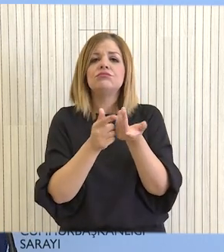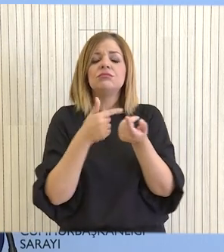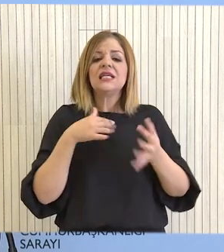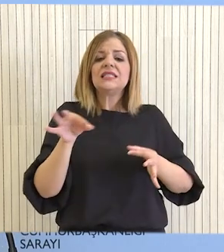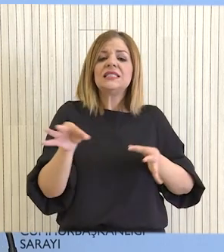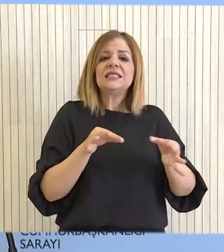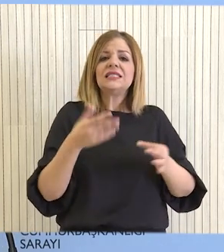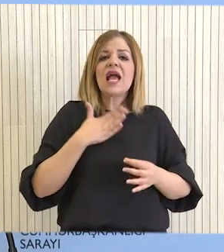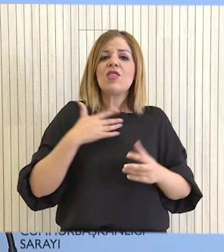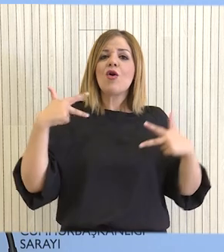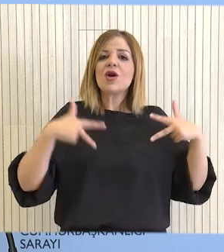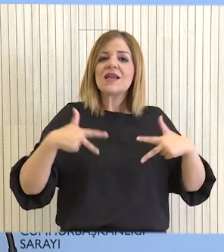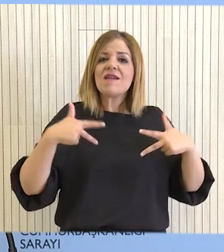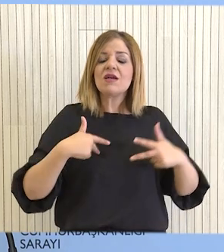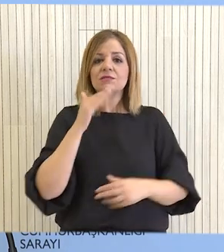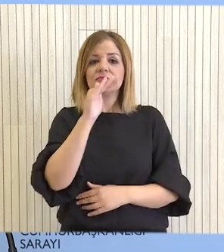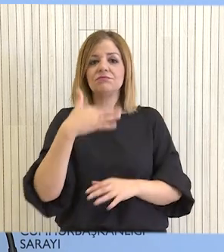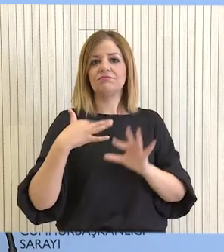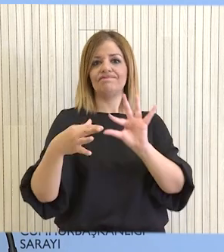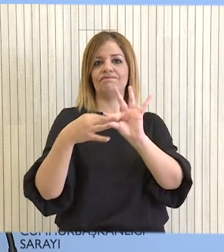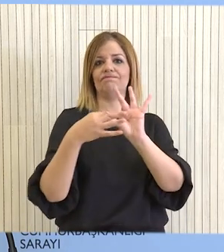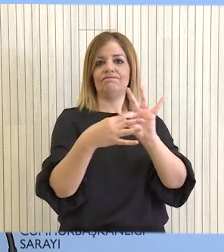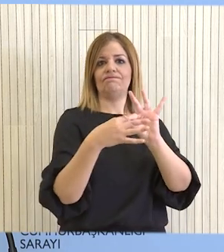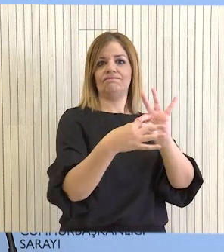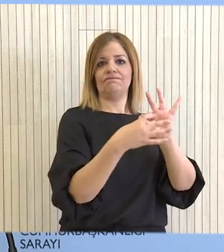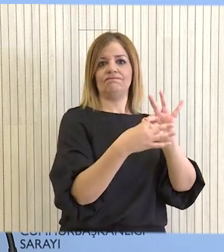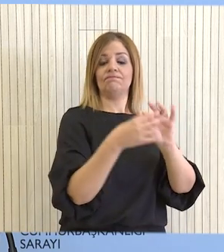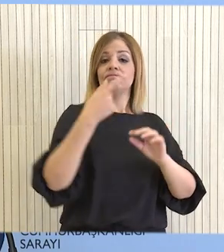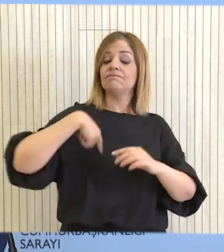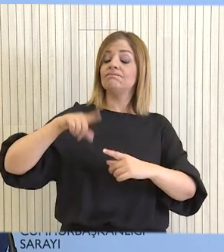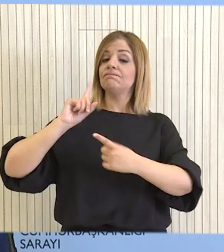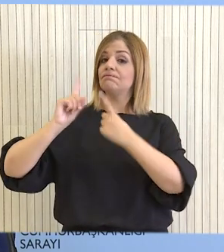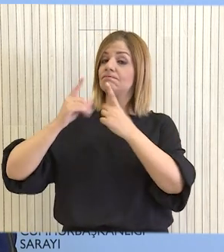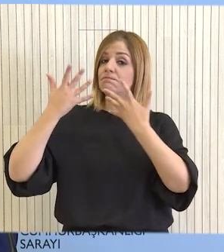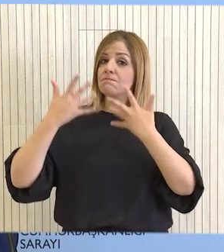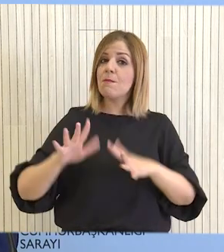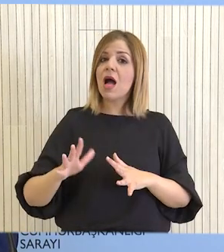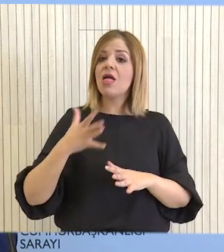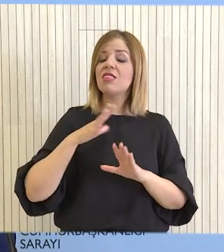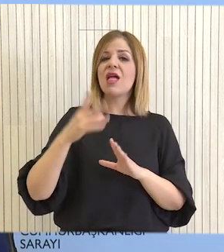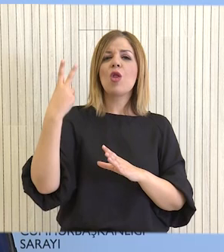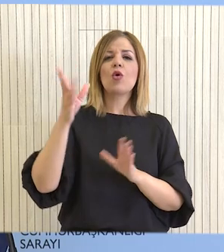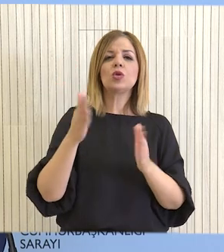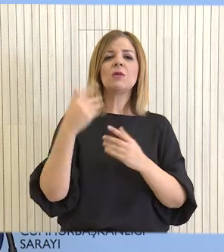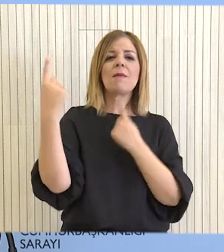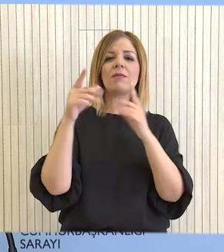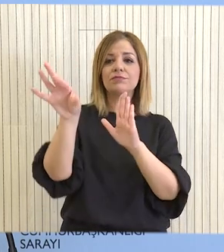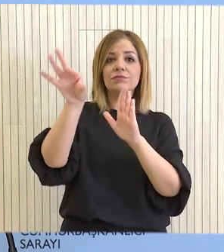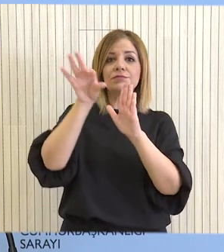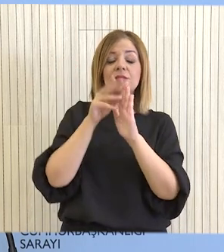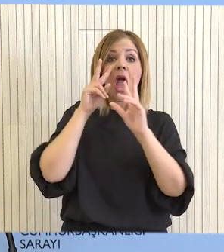πλάνο δράσης της κυβέρνησης και ζητήθηκε συνεργασία τους. Συμφωνήθηκε επίσης, όπως προσληφθεί από το Τήμα Περιβάλλοντος